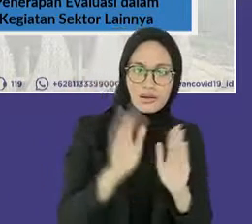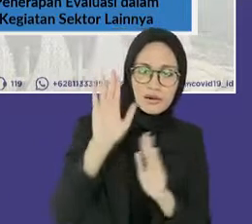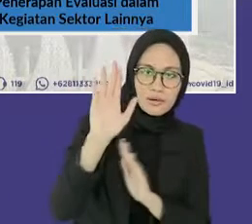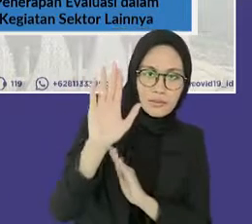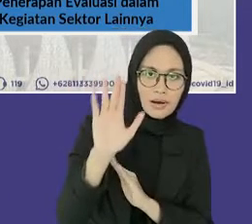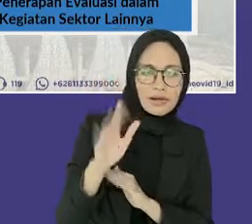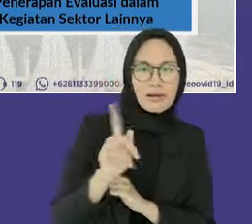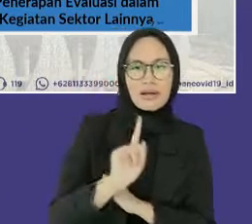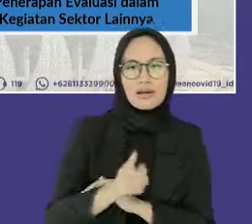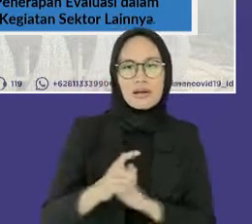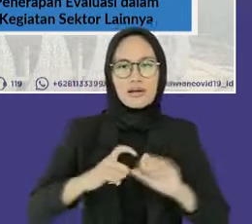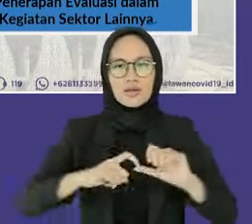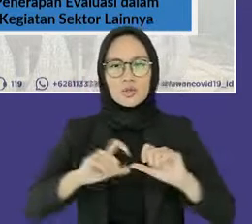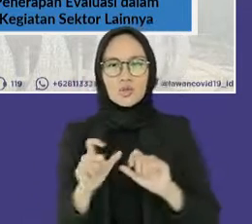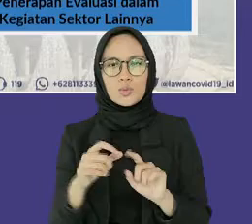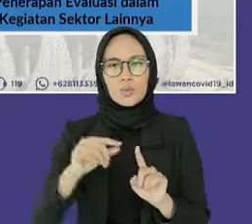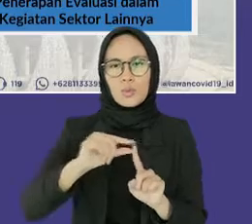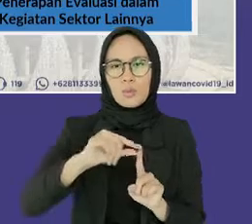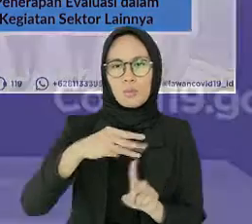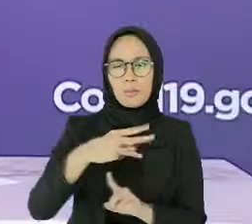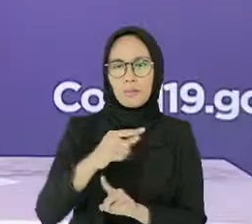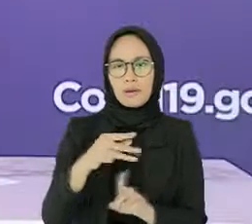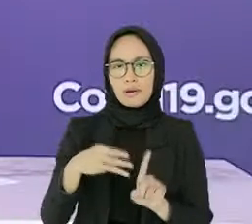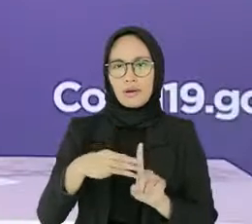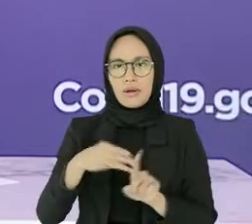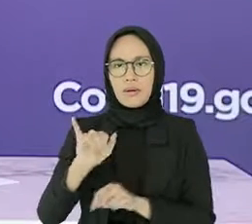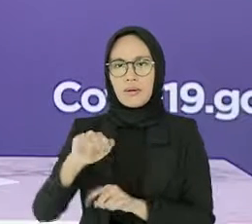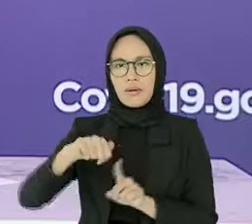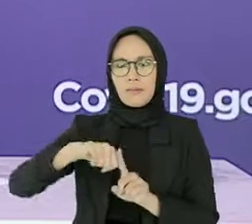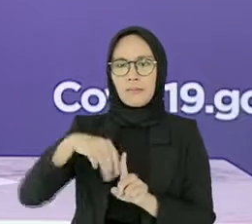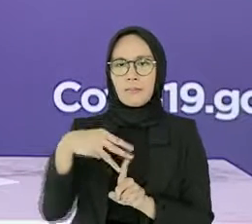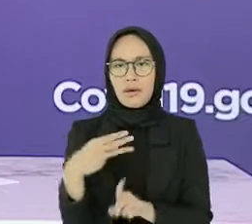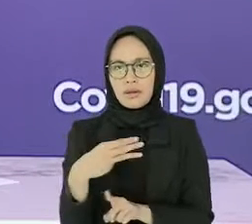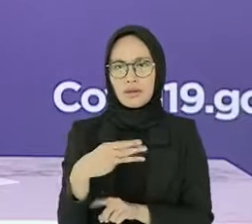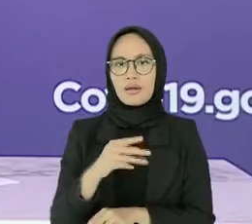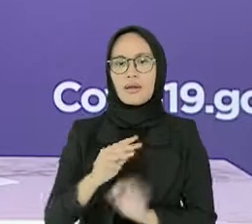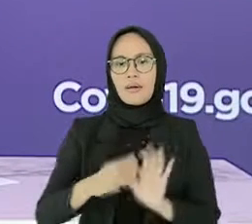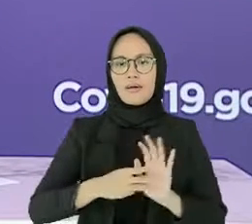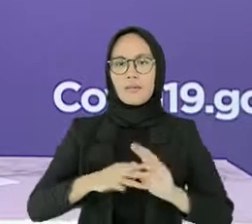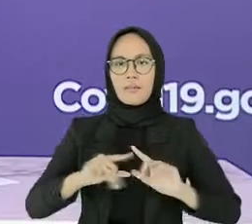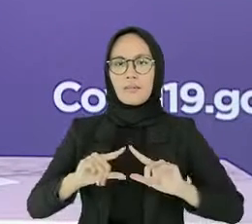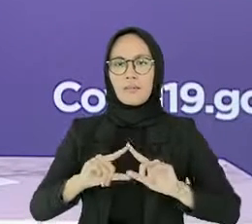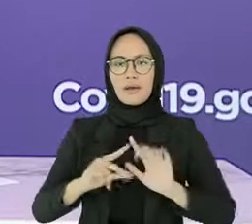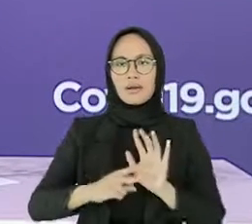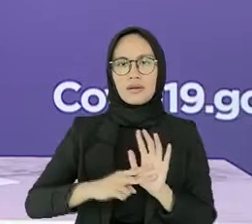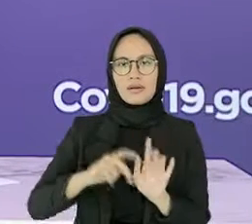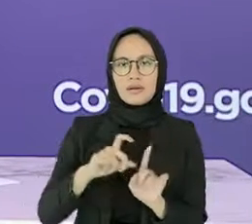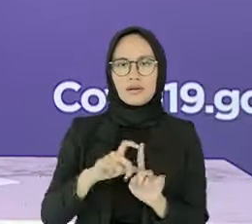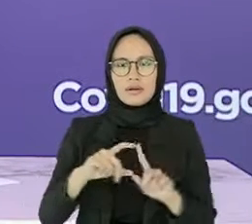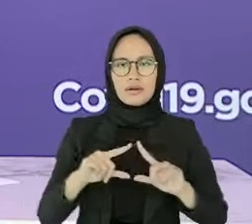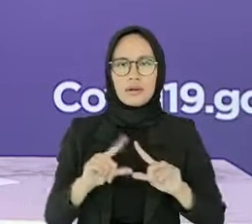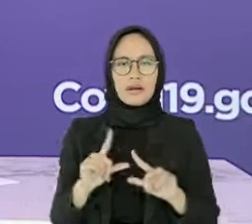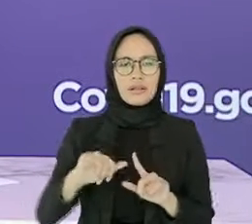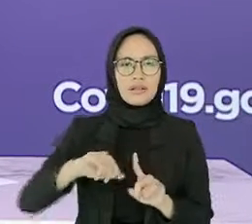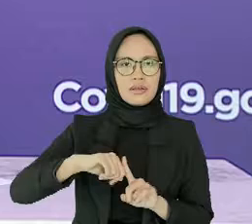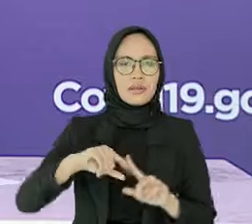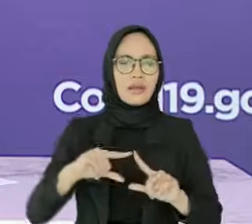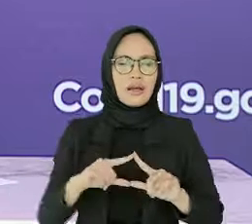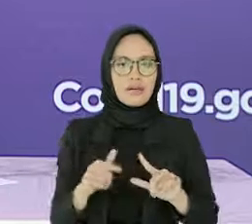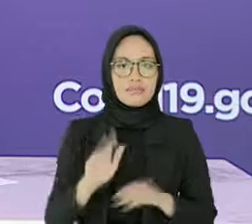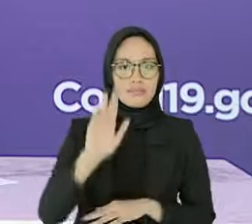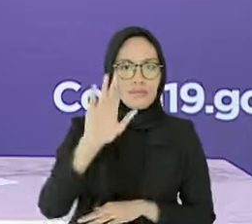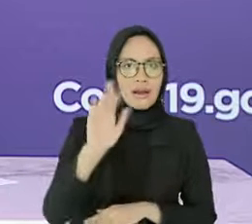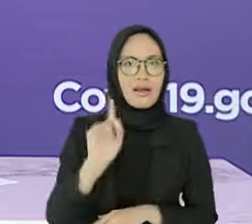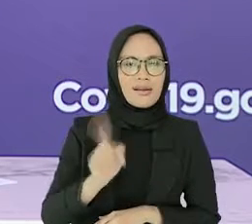yaitu Superbaik, Mandalika, dan acara lainnya. Beberapa upaya pemerintah selama PON 20 berlangsung di Papua,